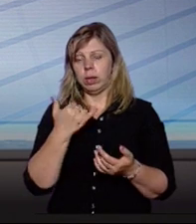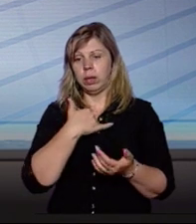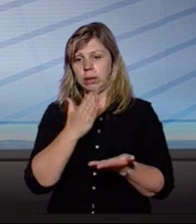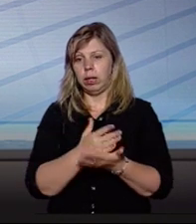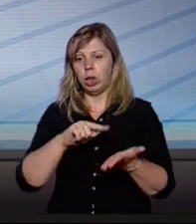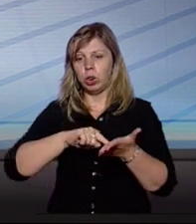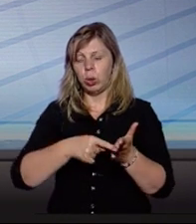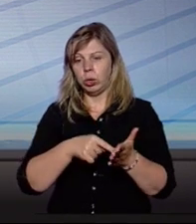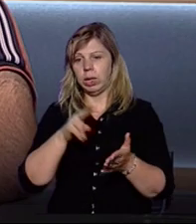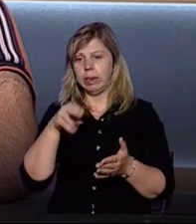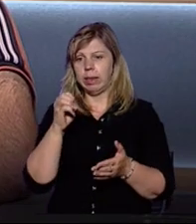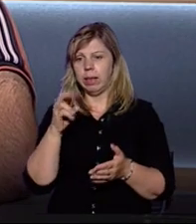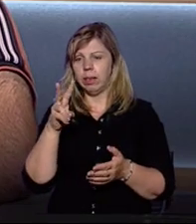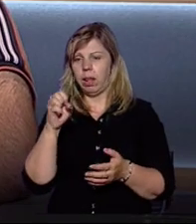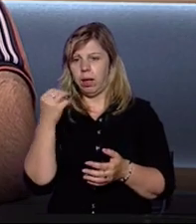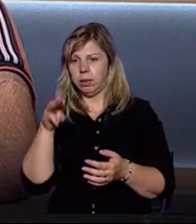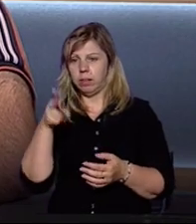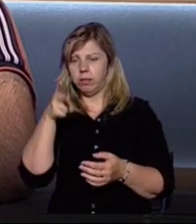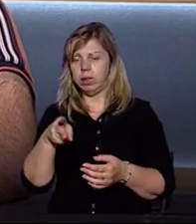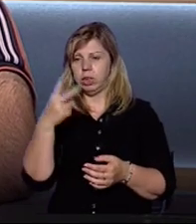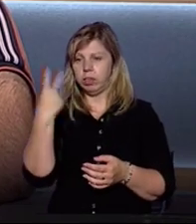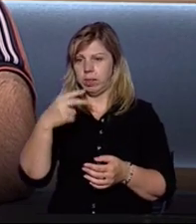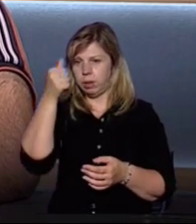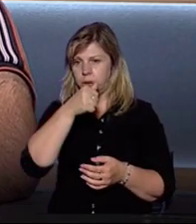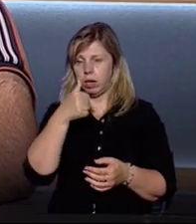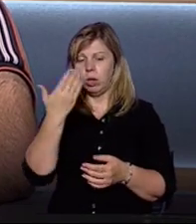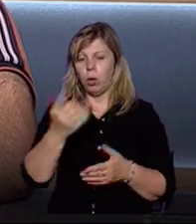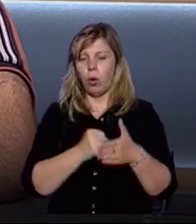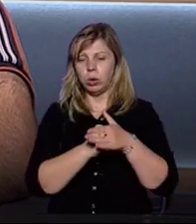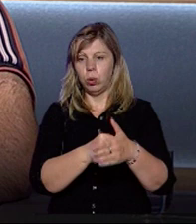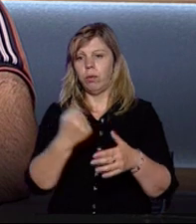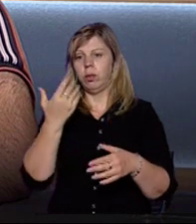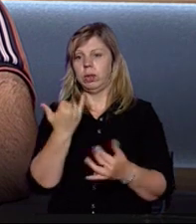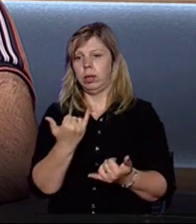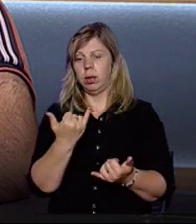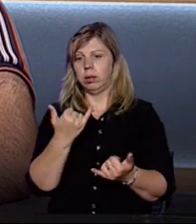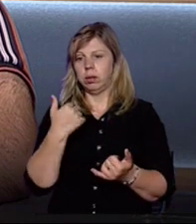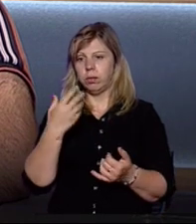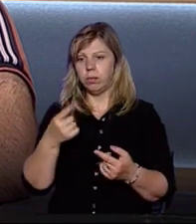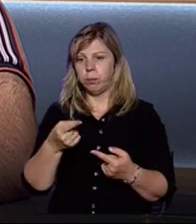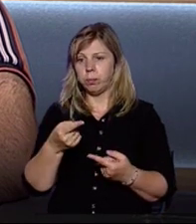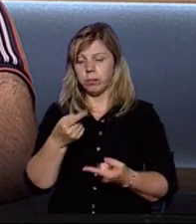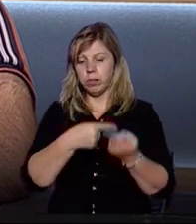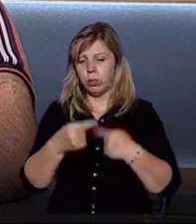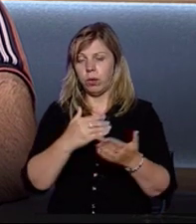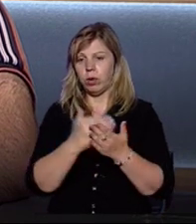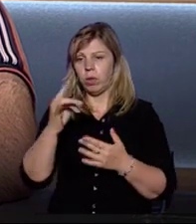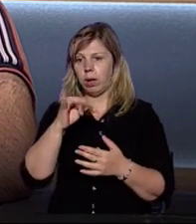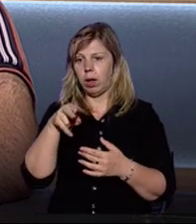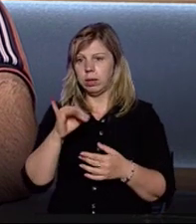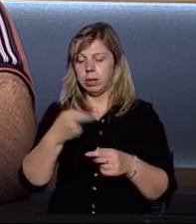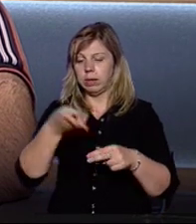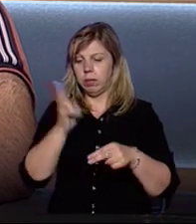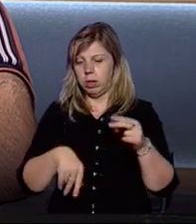точка дедлайн 2020 рік і основою, і я думаю, зараз новою Верховною Радою для